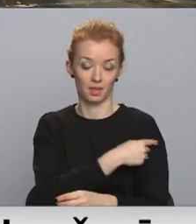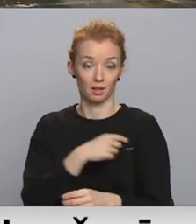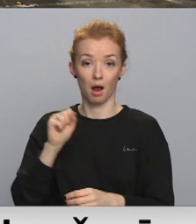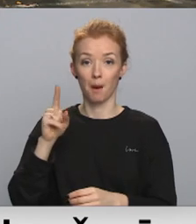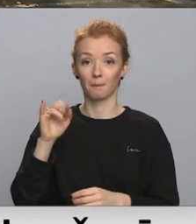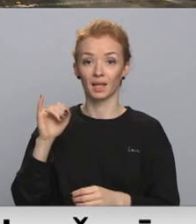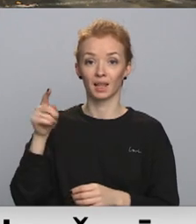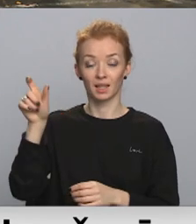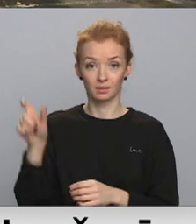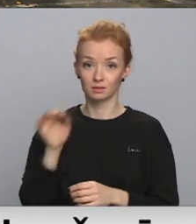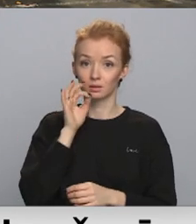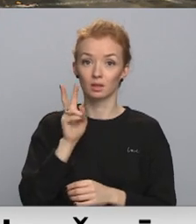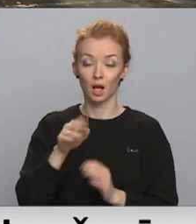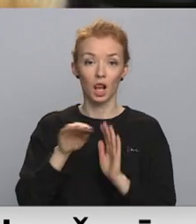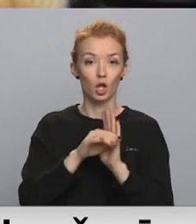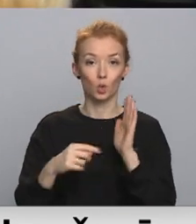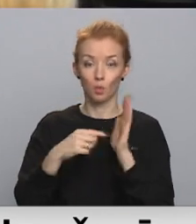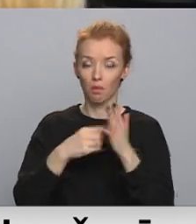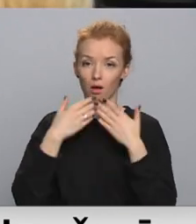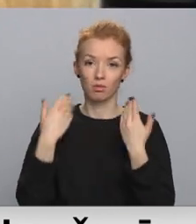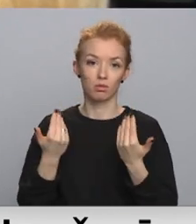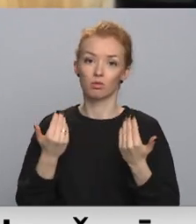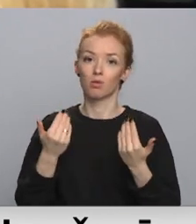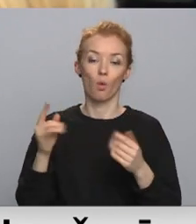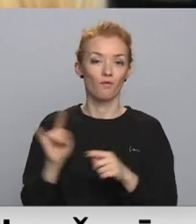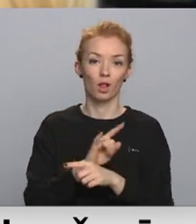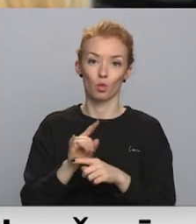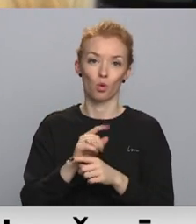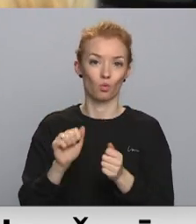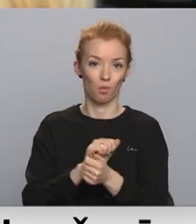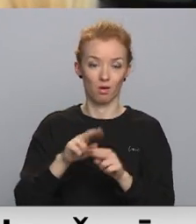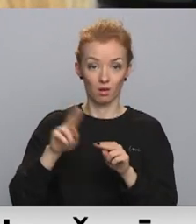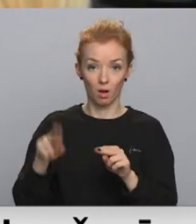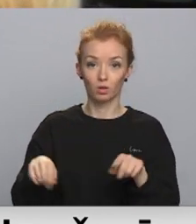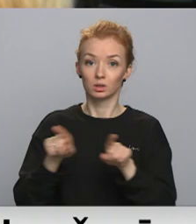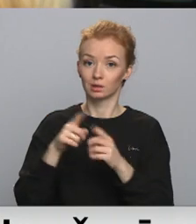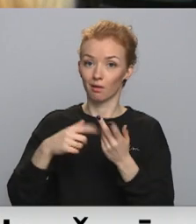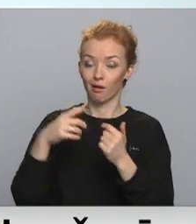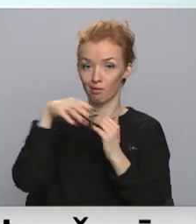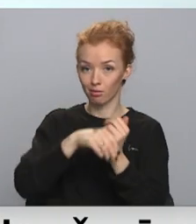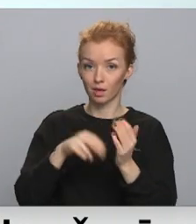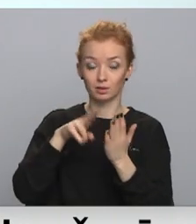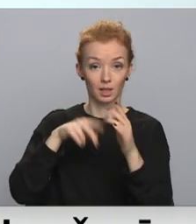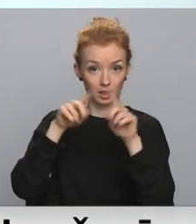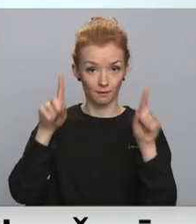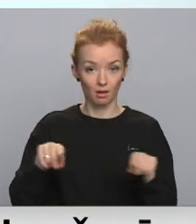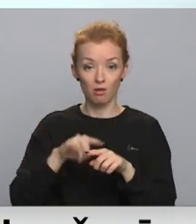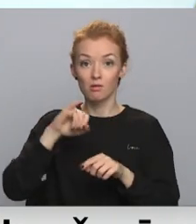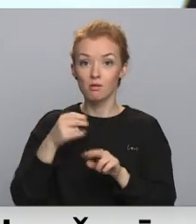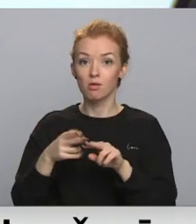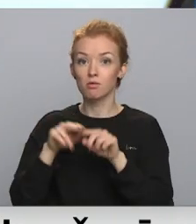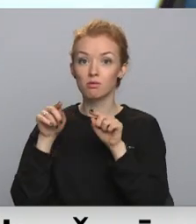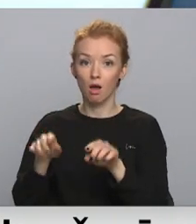Latvijas likumdošanā nav paredzēts bizneses viltot, jebkā dokumentu, taiskaitās certifikātus. Un tik līdz šāds jautājums būs tiesības